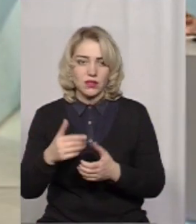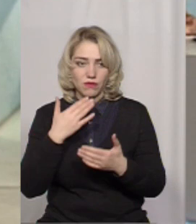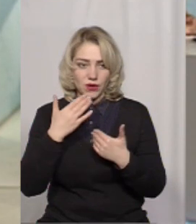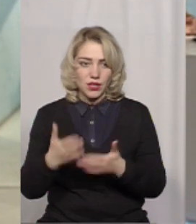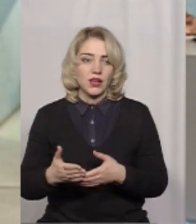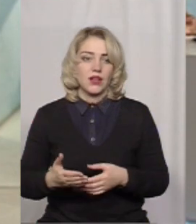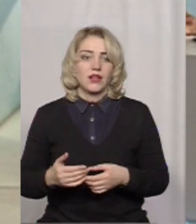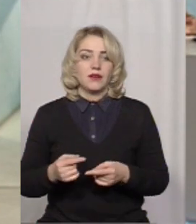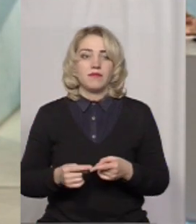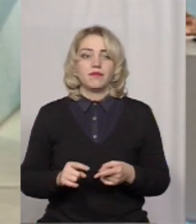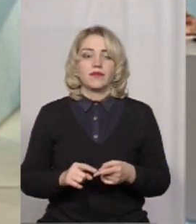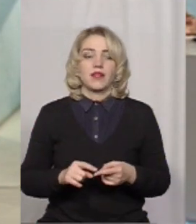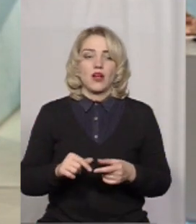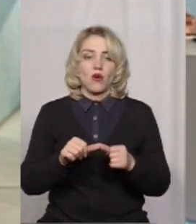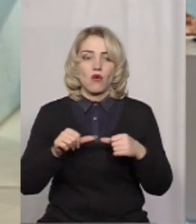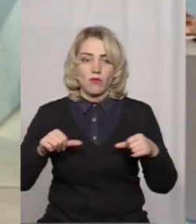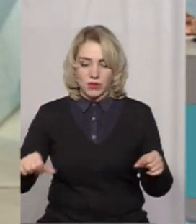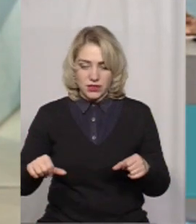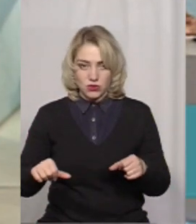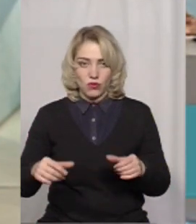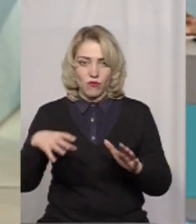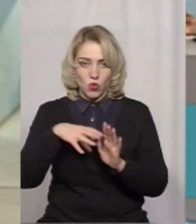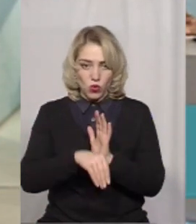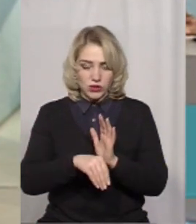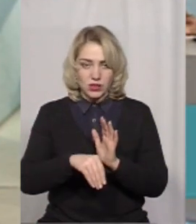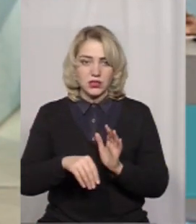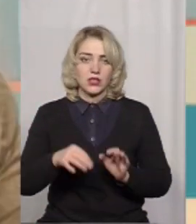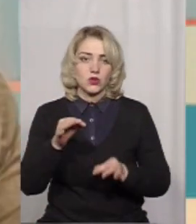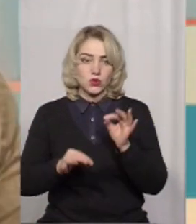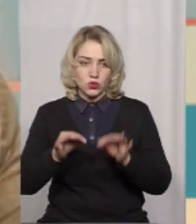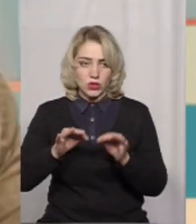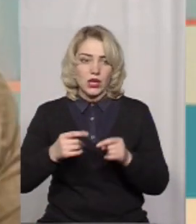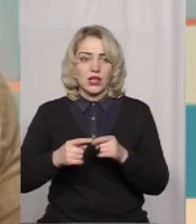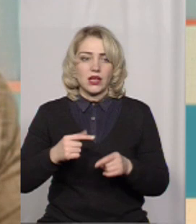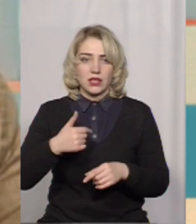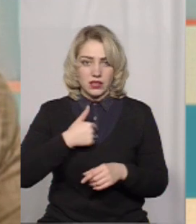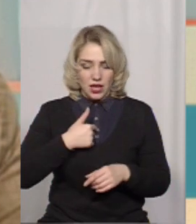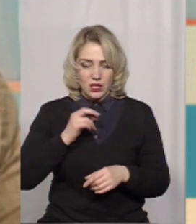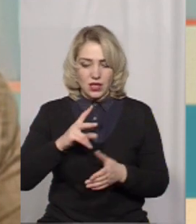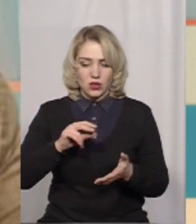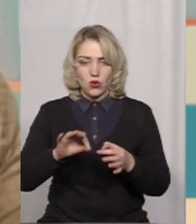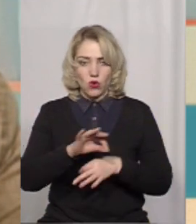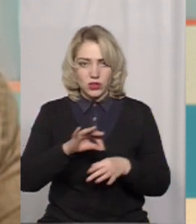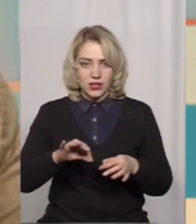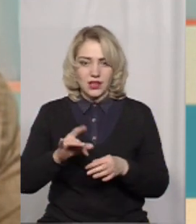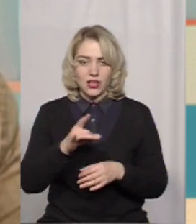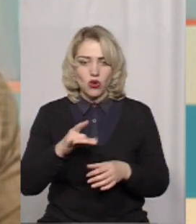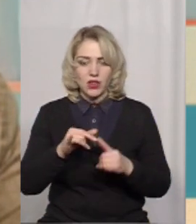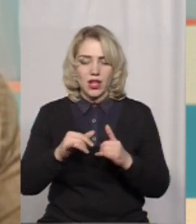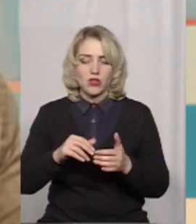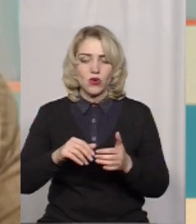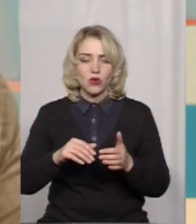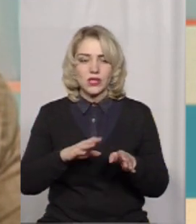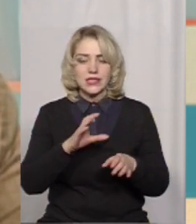До конкурсної комісії входить я як регіональний координатор ПРОН з досягнення цілих сталого розвитку в Хмельницькій області, входить голова